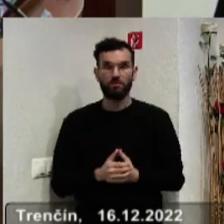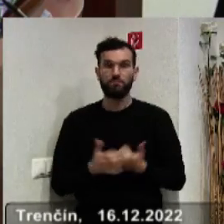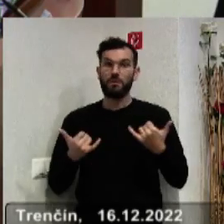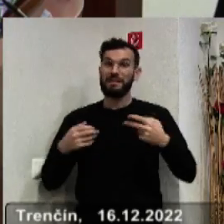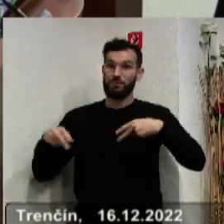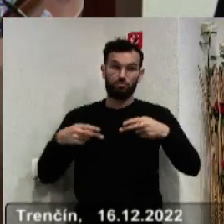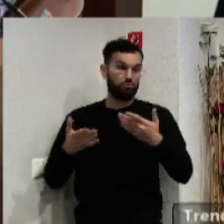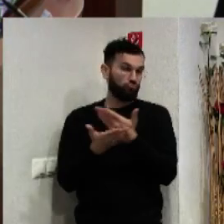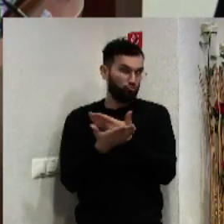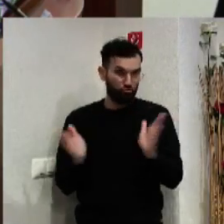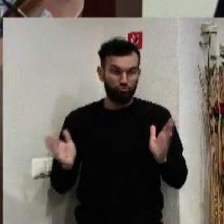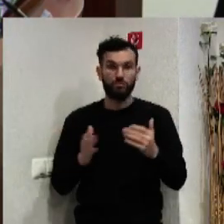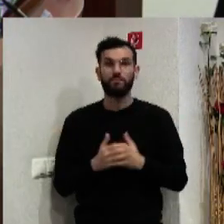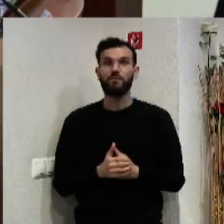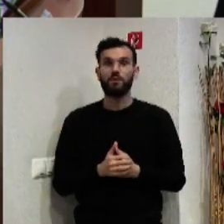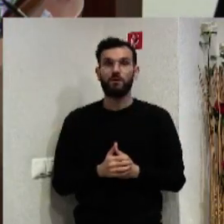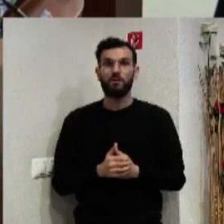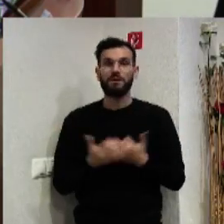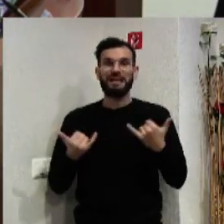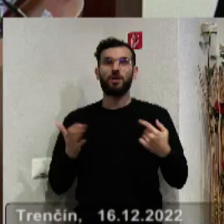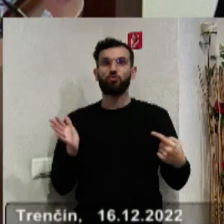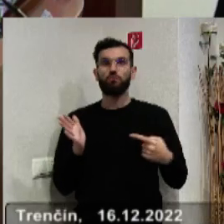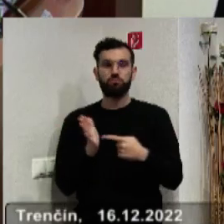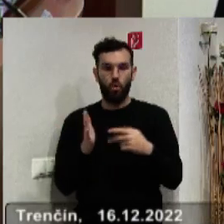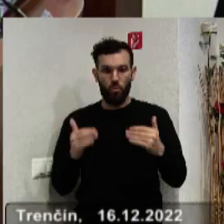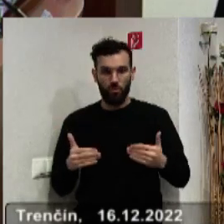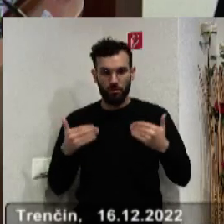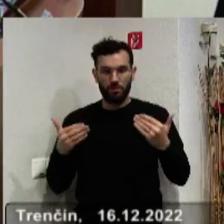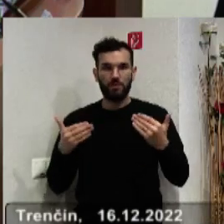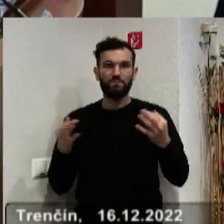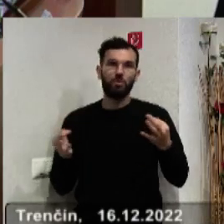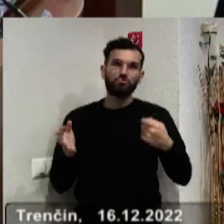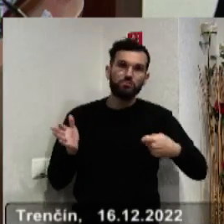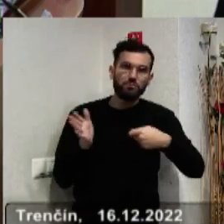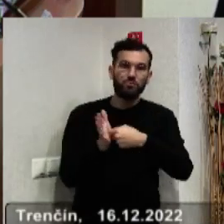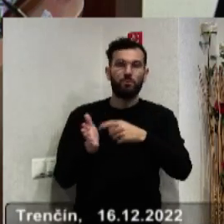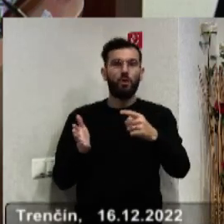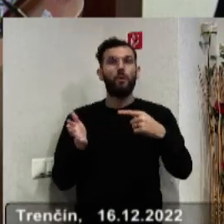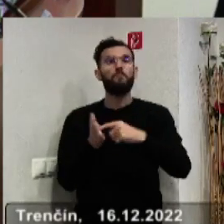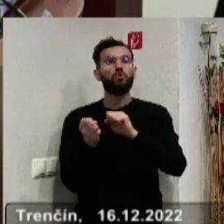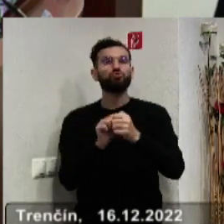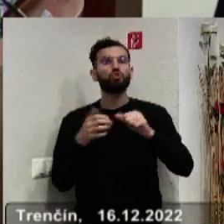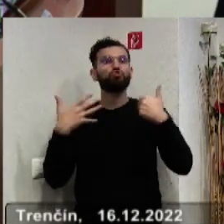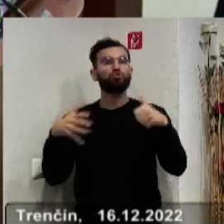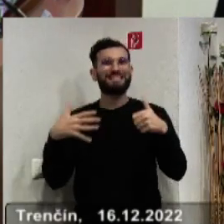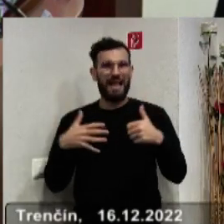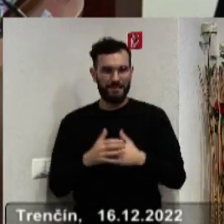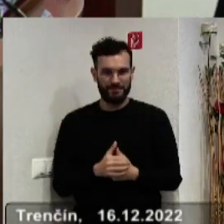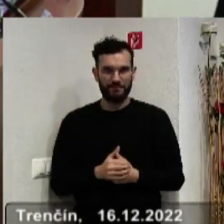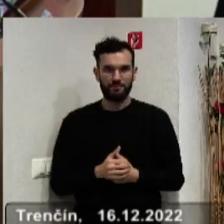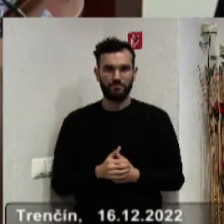Ak niekto, prejdeme, prejdeme na bod interpelácie, to je bod číslo 16.